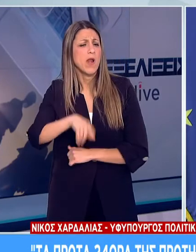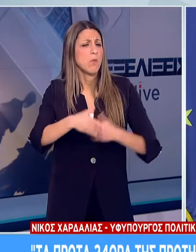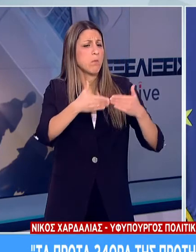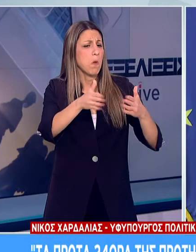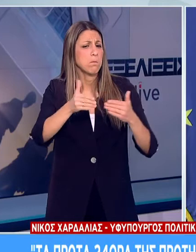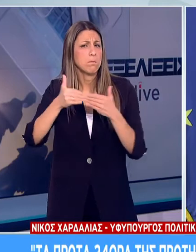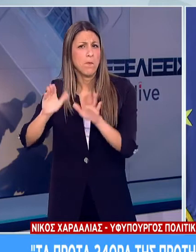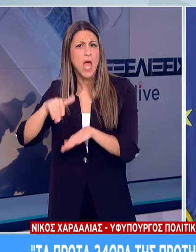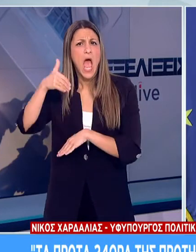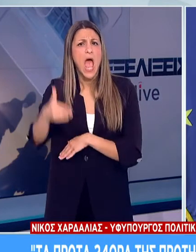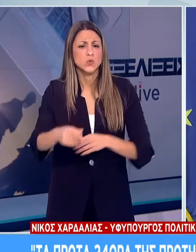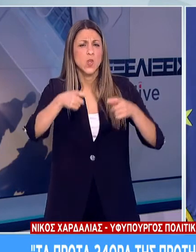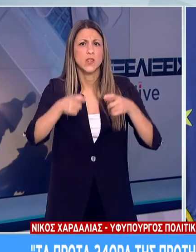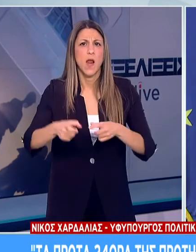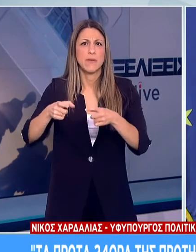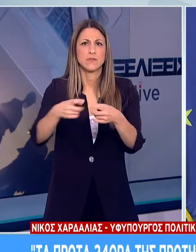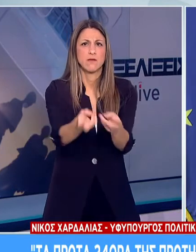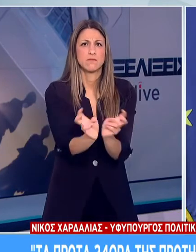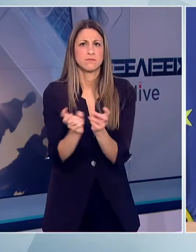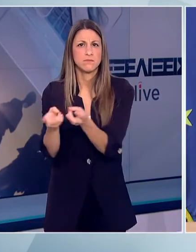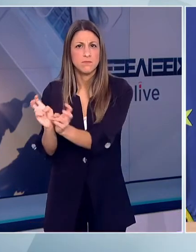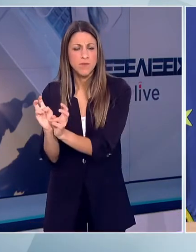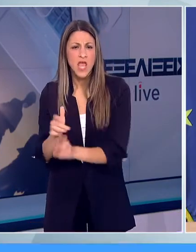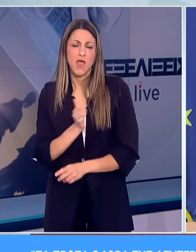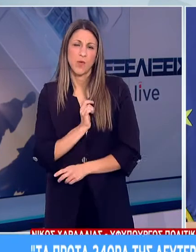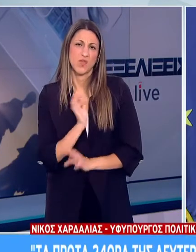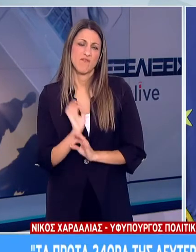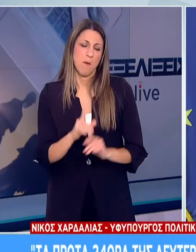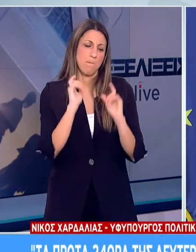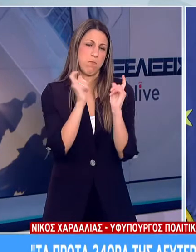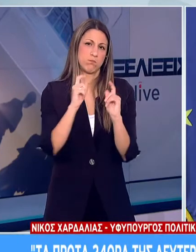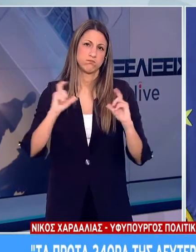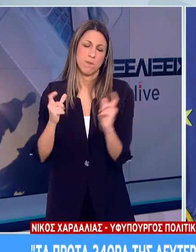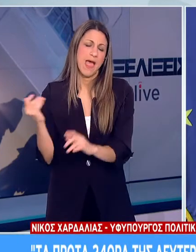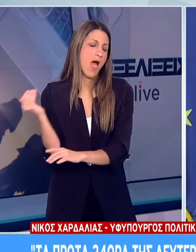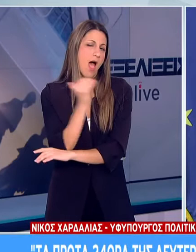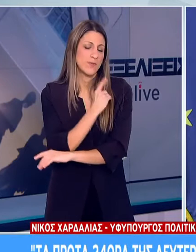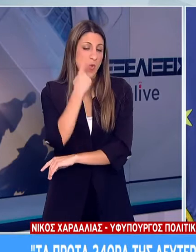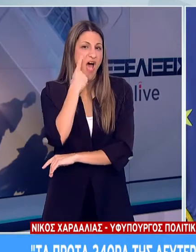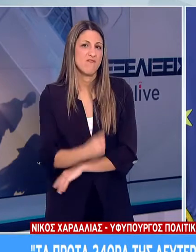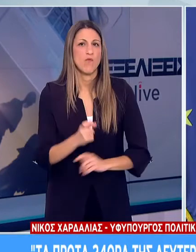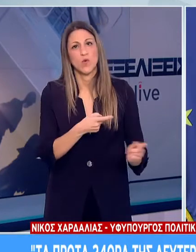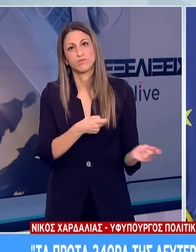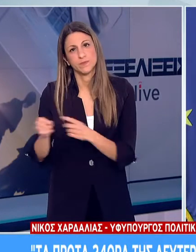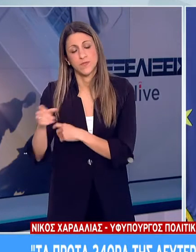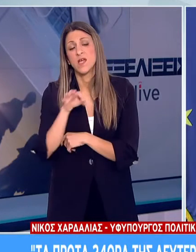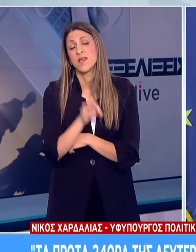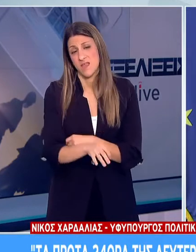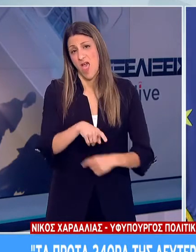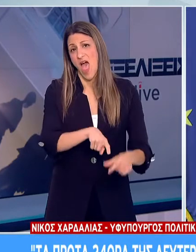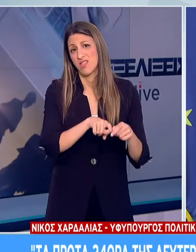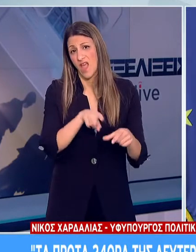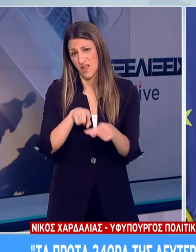έχοντας αναπτύξει τραπεζοκαθίσματα και στις δύο περιπτώσεις οι διοκτήτες συνελήφθησαν με τις διαδικασίες του αυτοφόρου και στις επιχειρήσεις επιβλήθηκε το